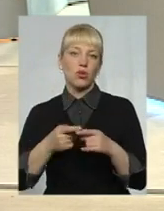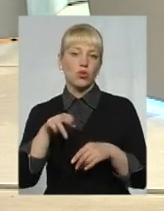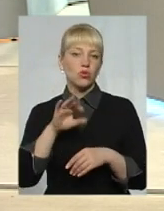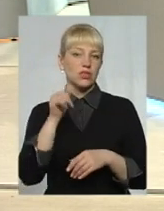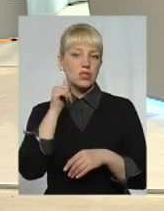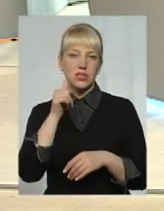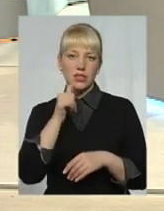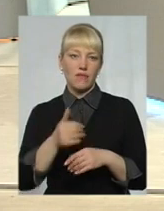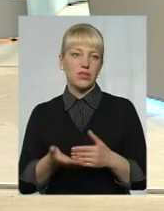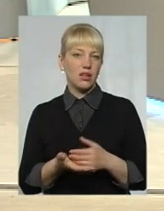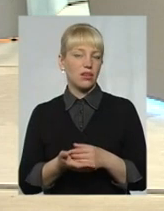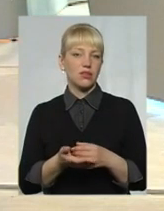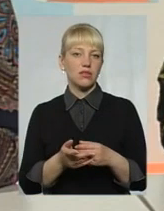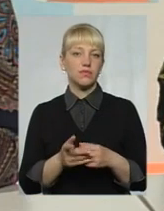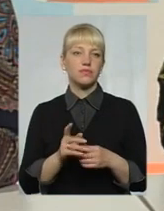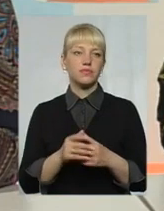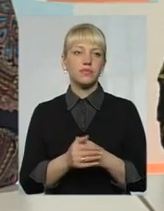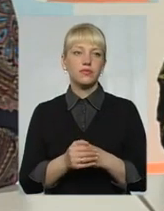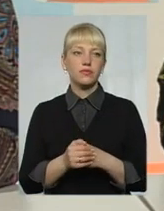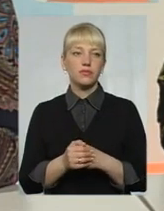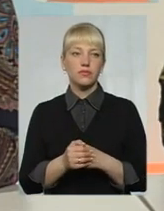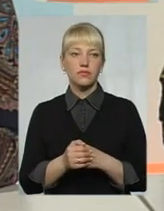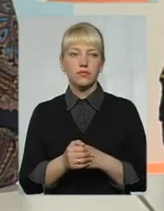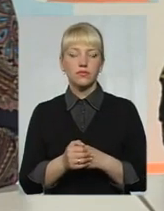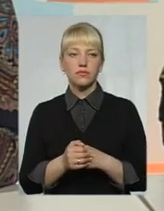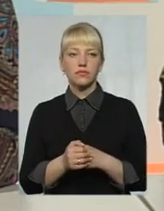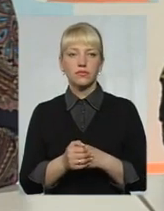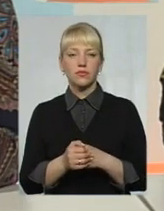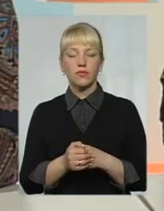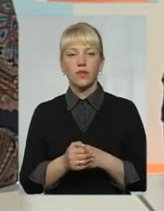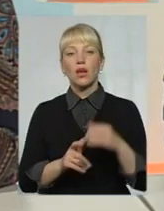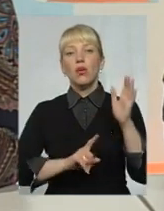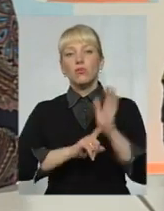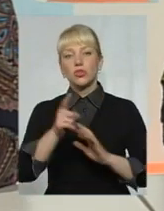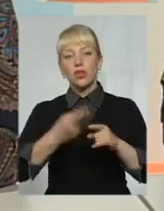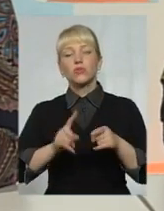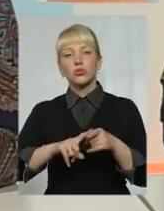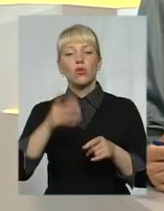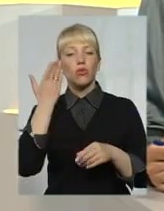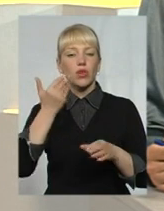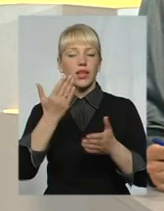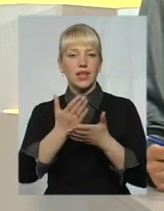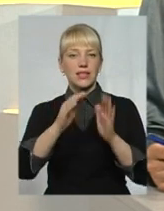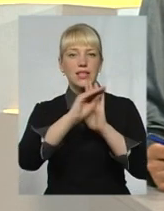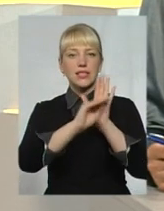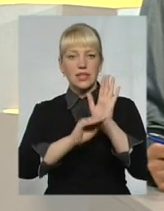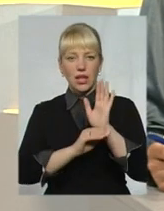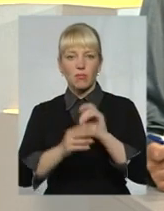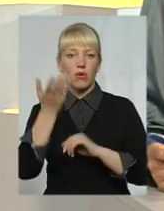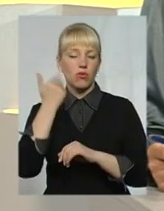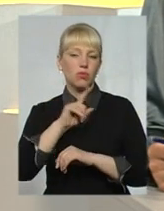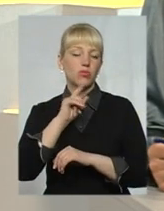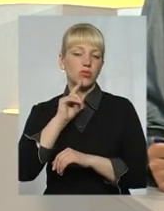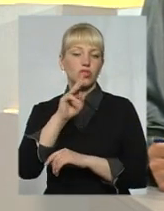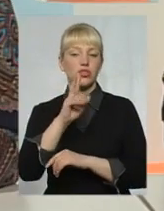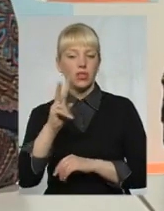захищатися. Ми почнемо з того, що коли є система, тобто молоду жінку чи